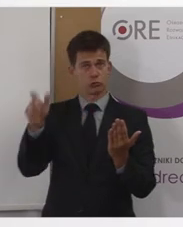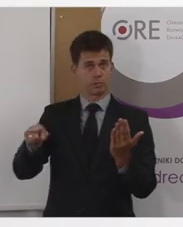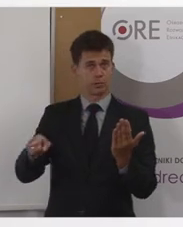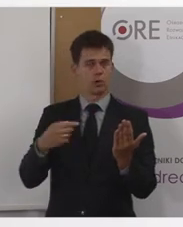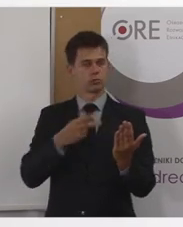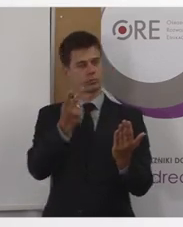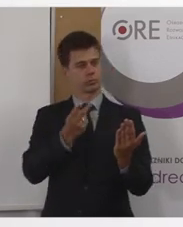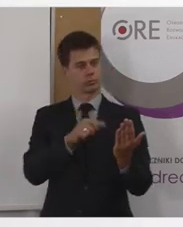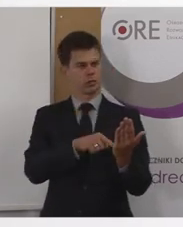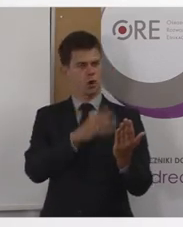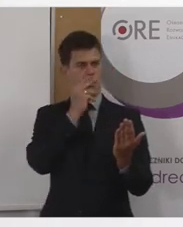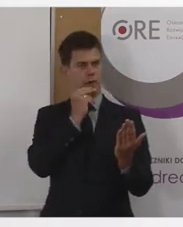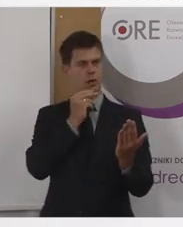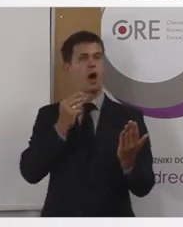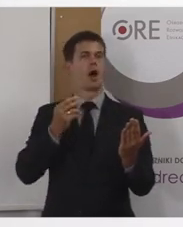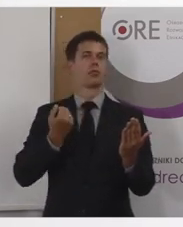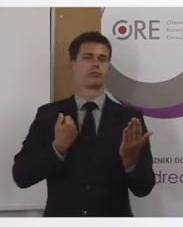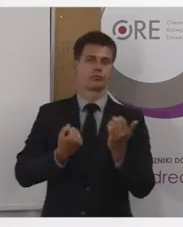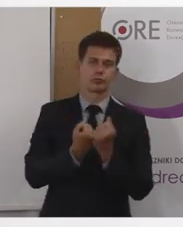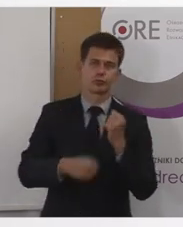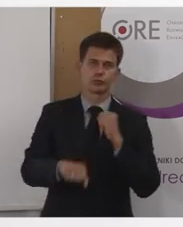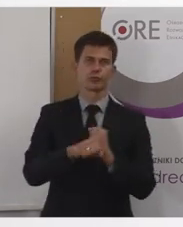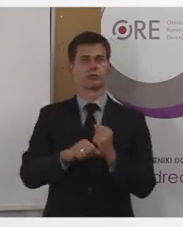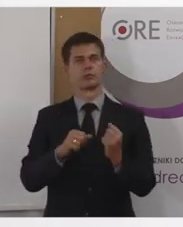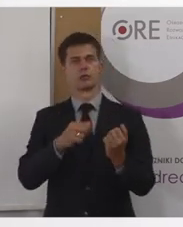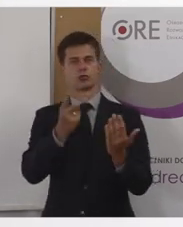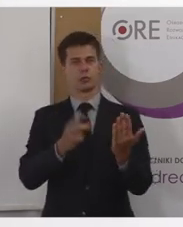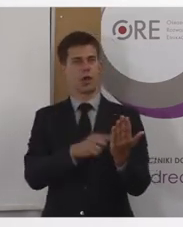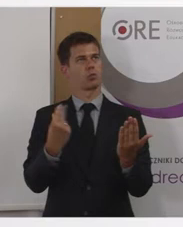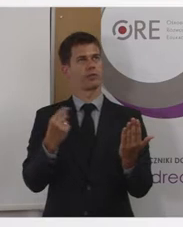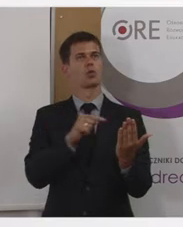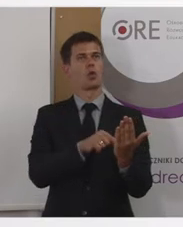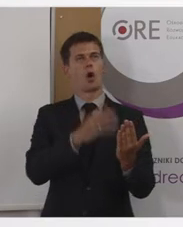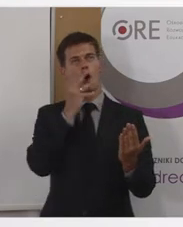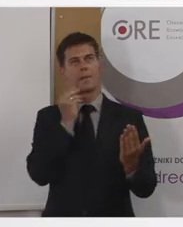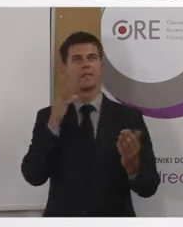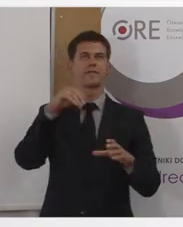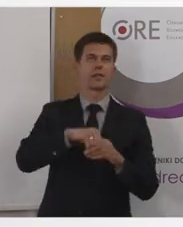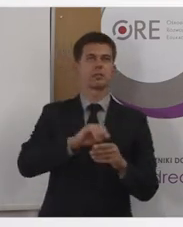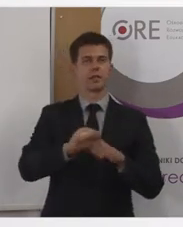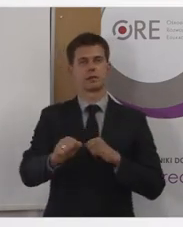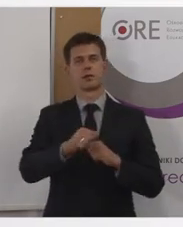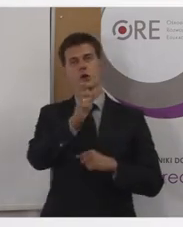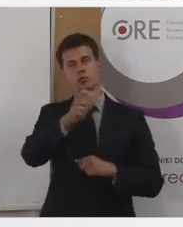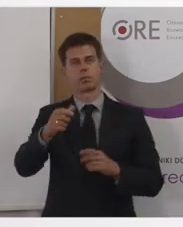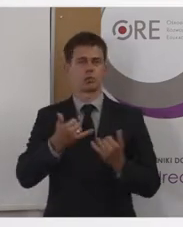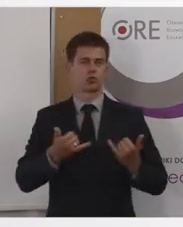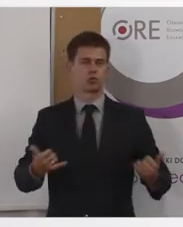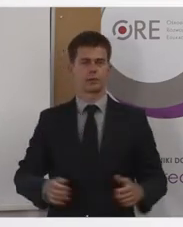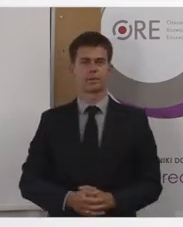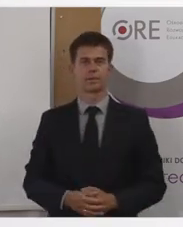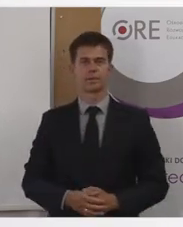będąca właśnie obrazkiem, ilustracją, reprodukcją, staje się po prostu dla tej osoby